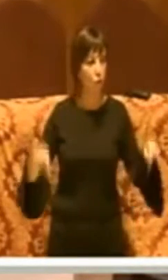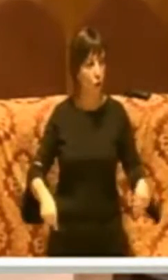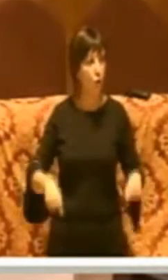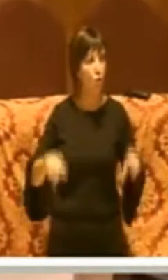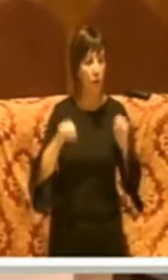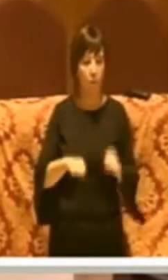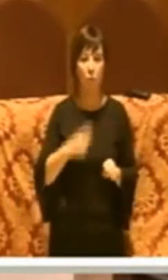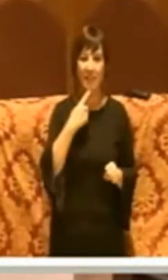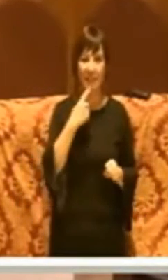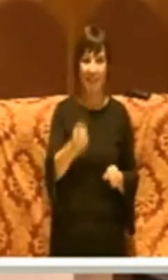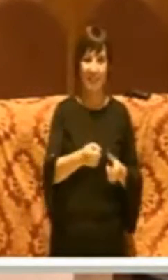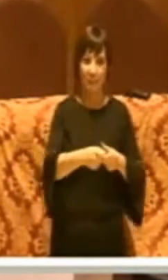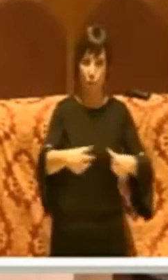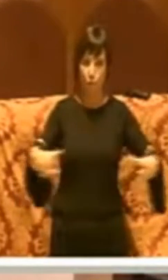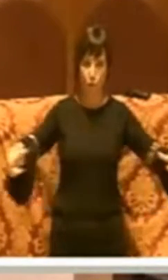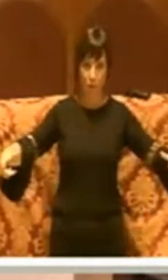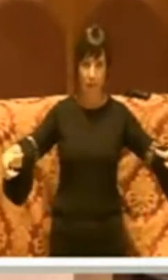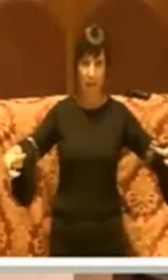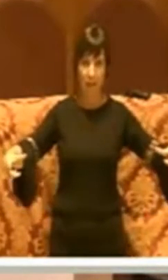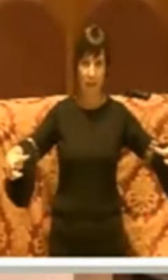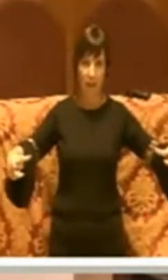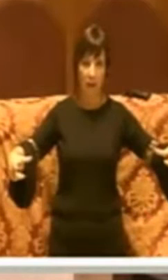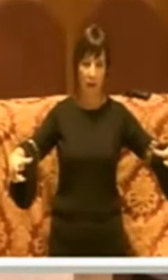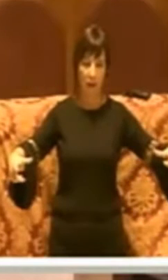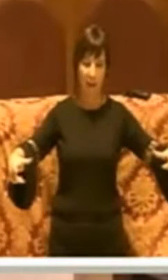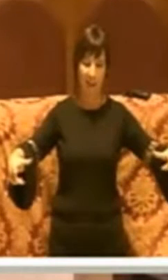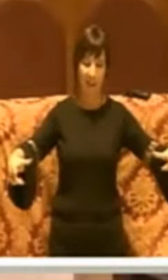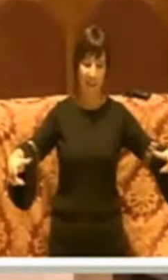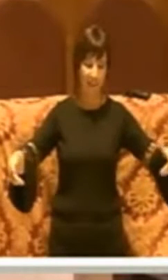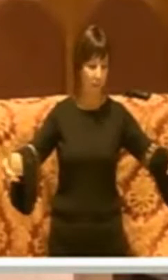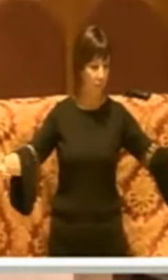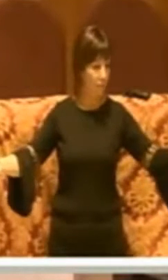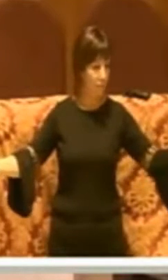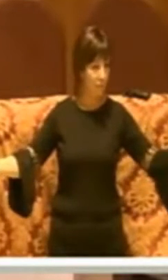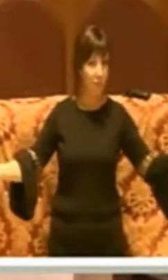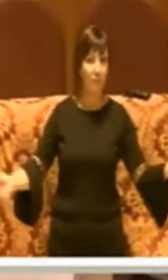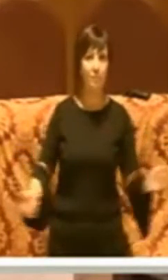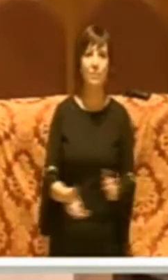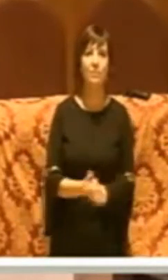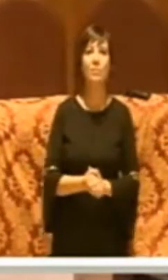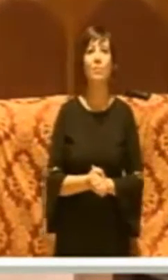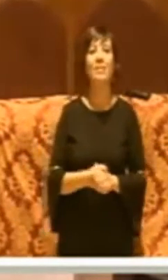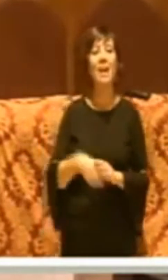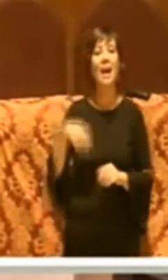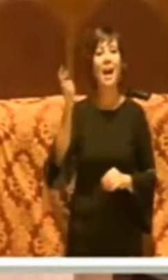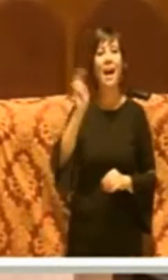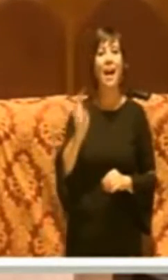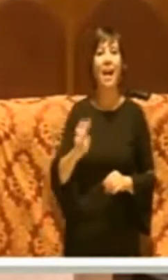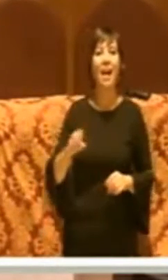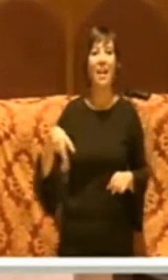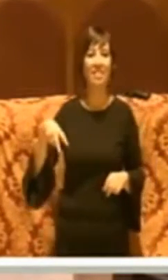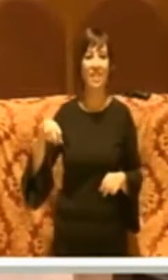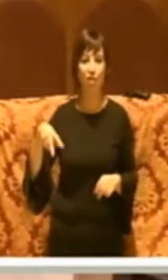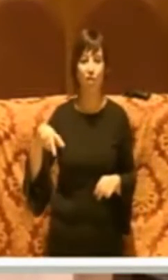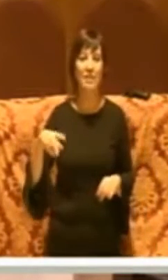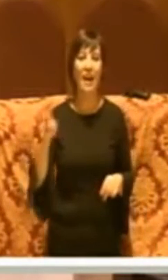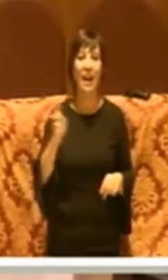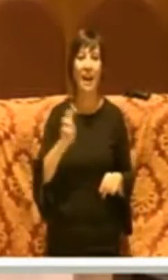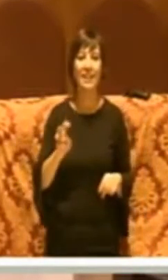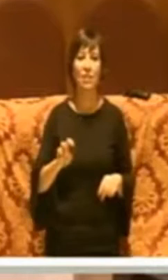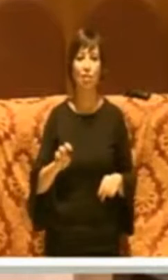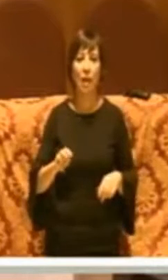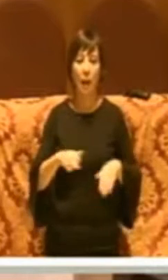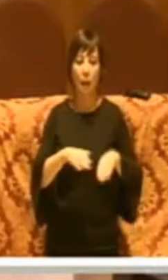poter dire alla città quanta elettricità quanta energia questi